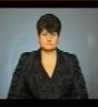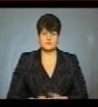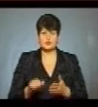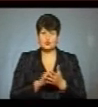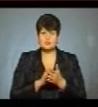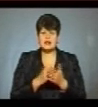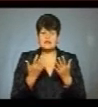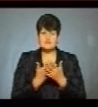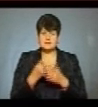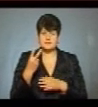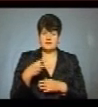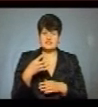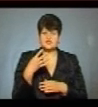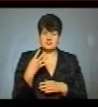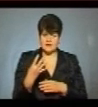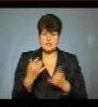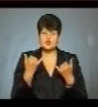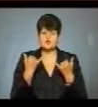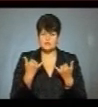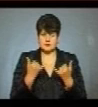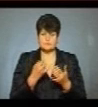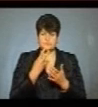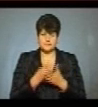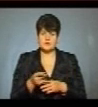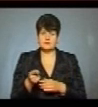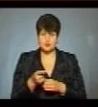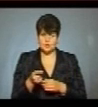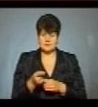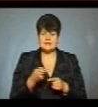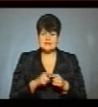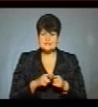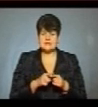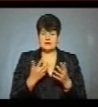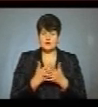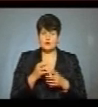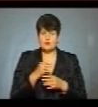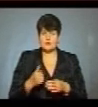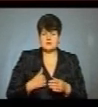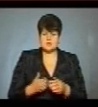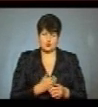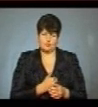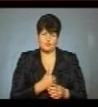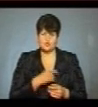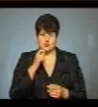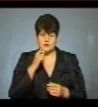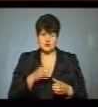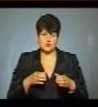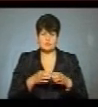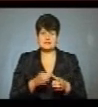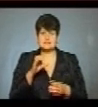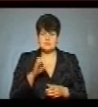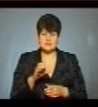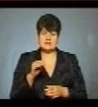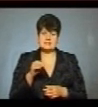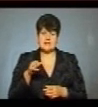Документальний фільм «24-й» сьогодні презентували в Тернополі. Це стрічка про бійця добровольчого українського корпусу Степана